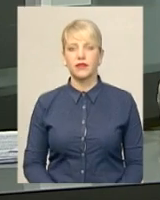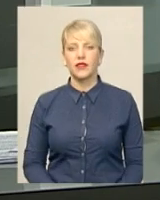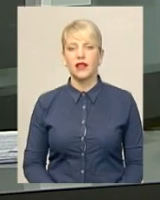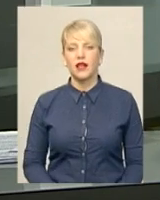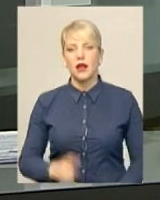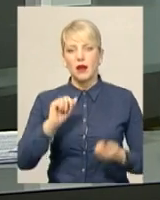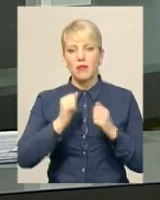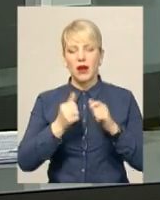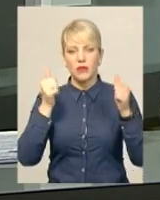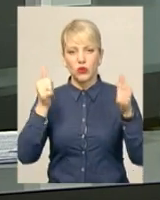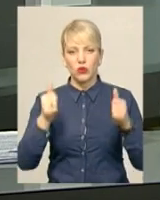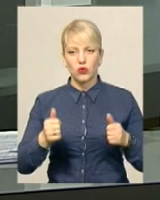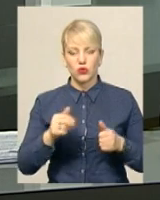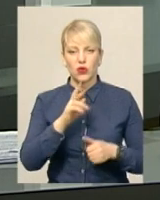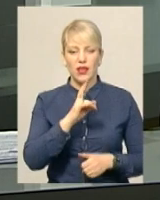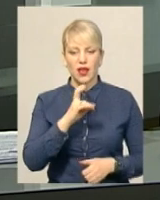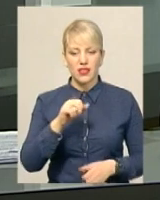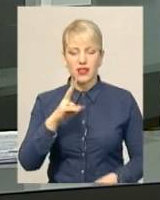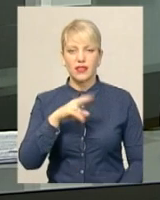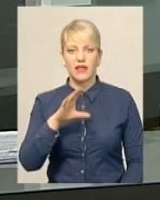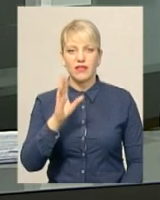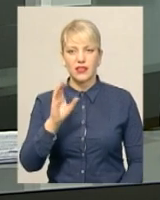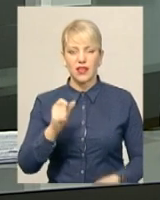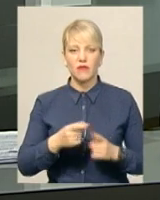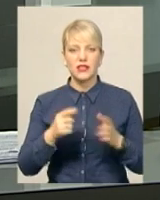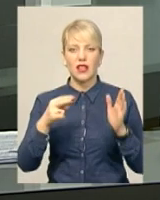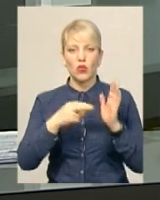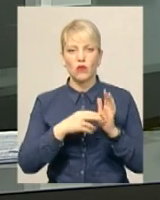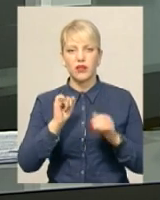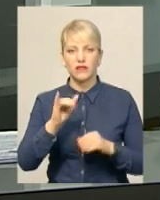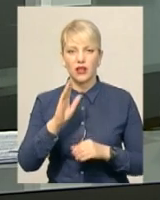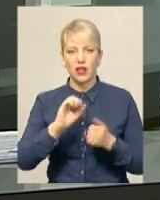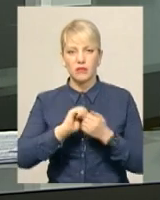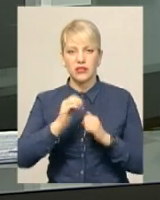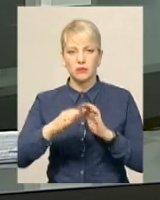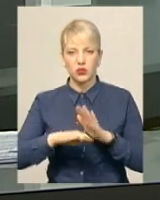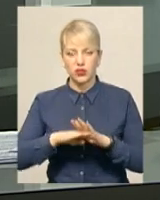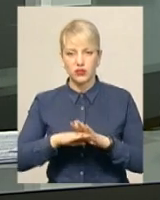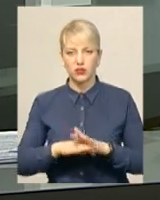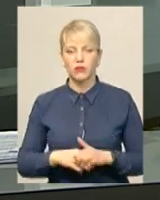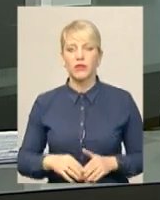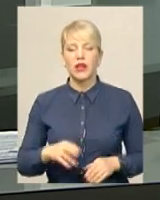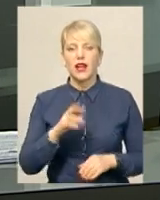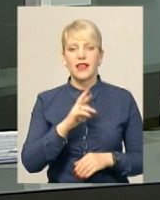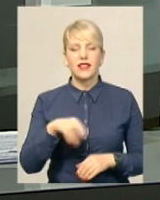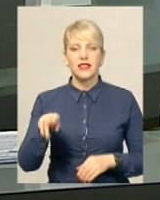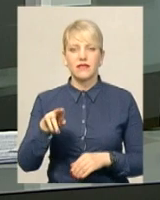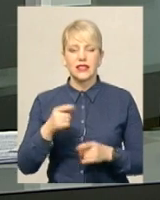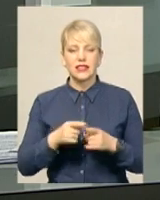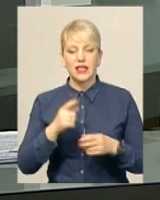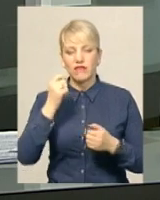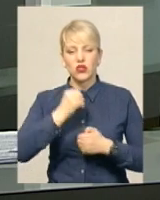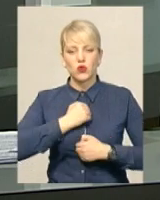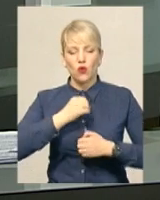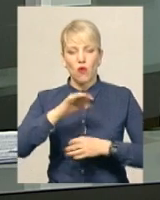Пам'ятну дошку Яну Девіте встановлять у Кам'янці-Подільському. Про це нам повідомили в обласній спілці архітекторів. Ян Девіте – це військовий інженер